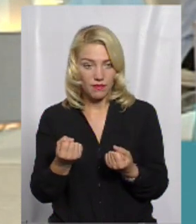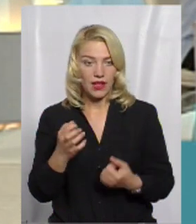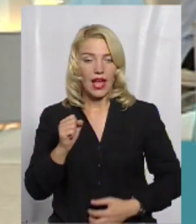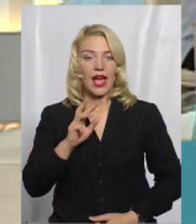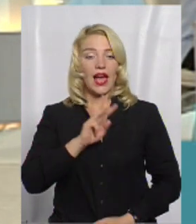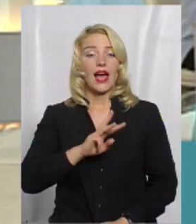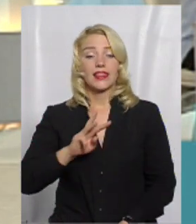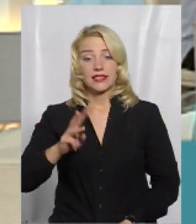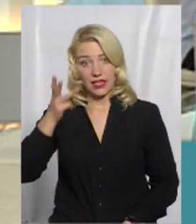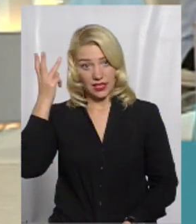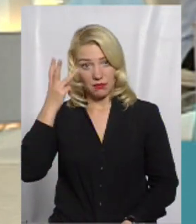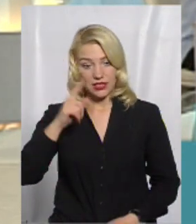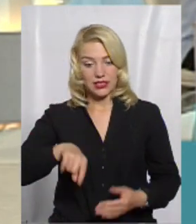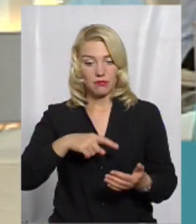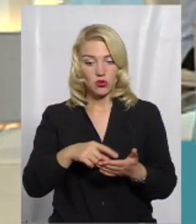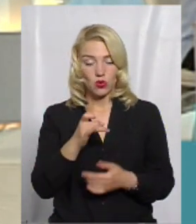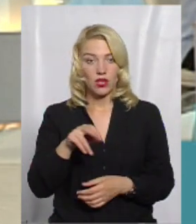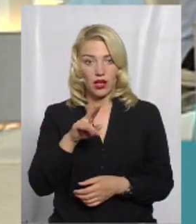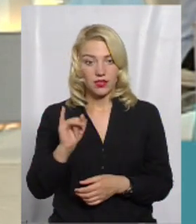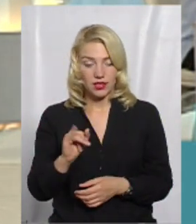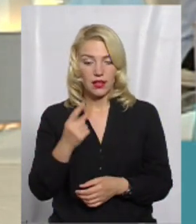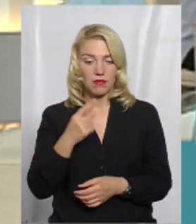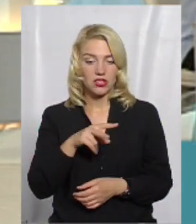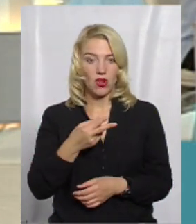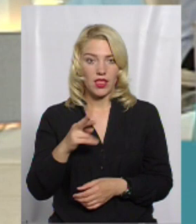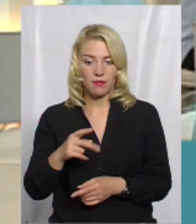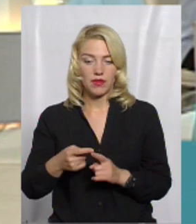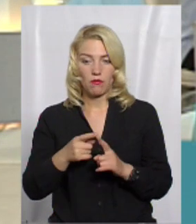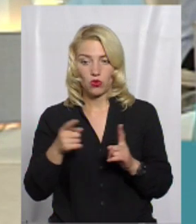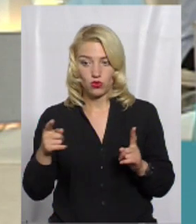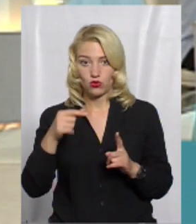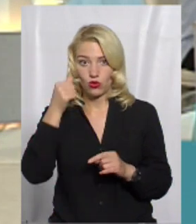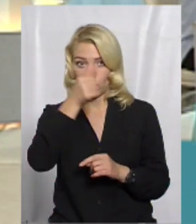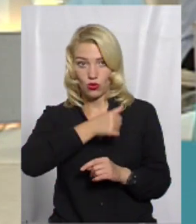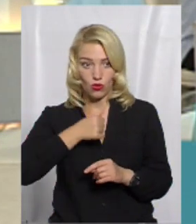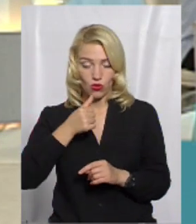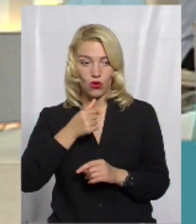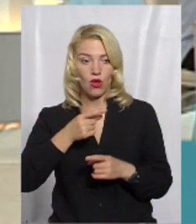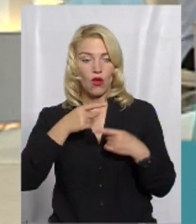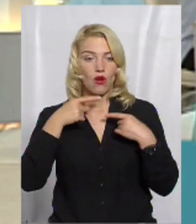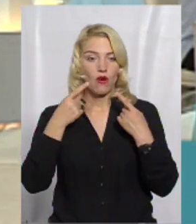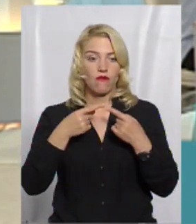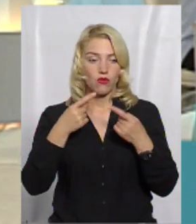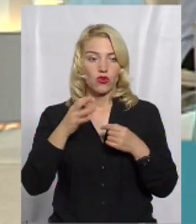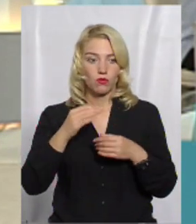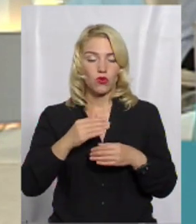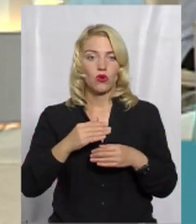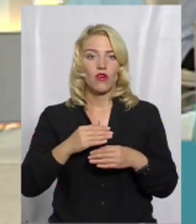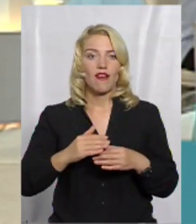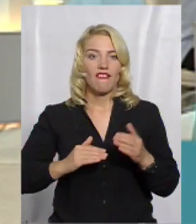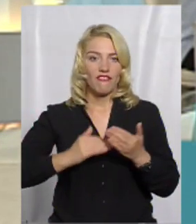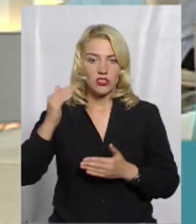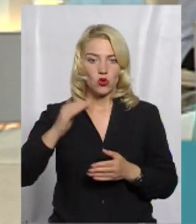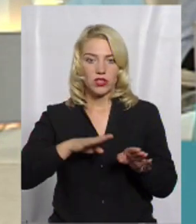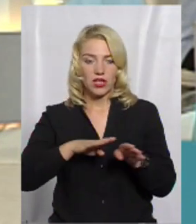сайті Хмельницької міської ради на перше липня поточного року говорять про достатньо високий